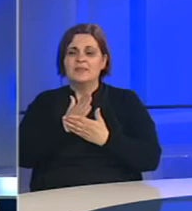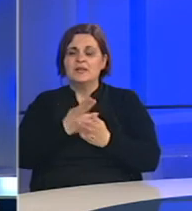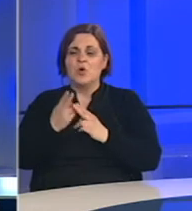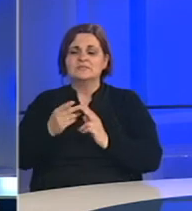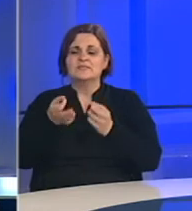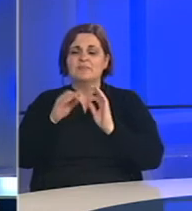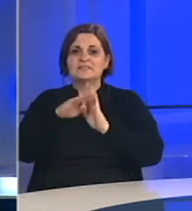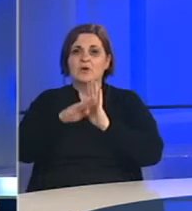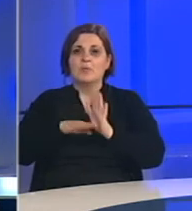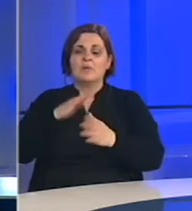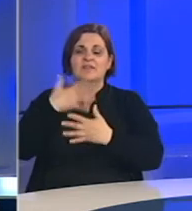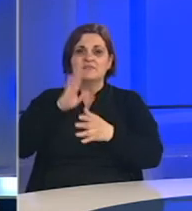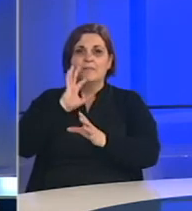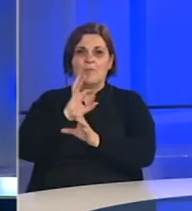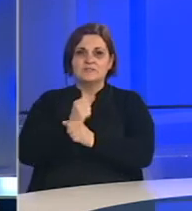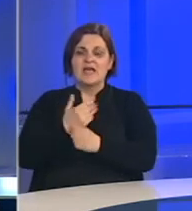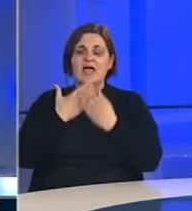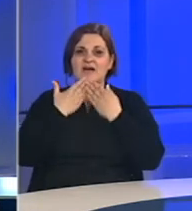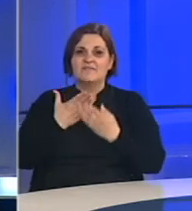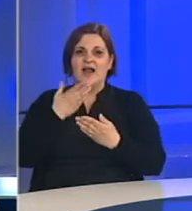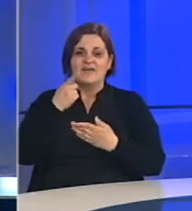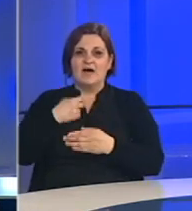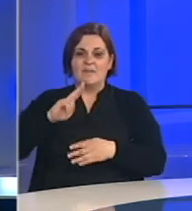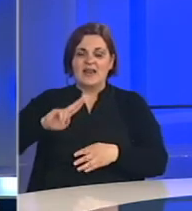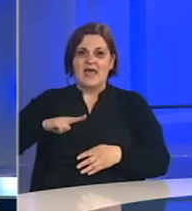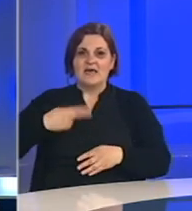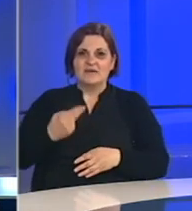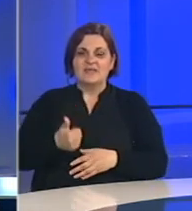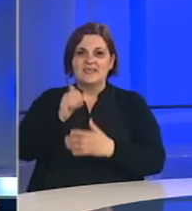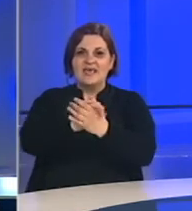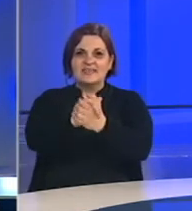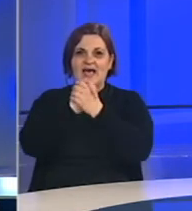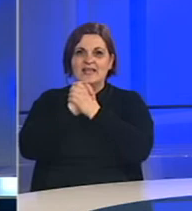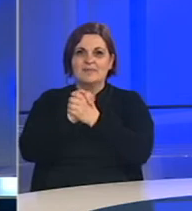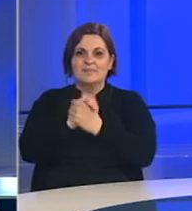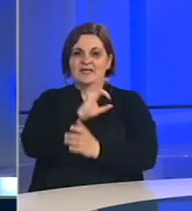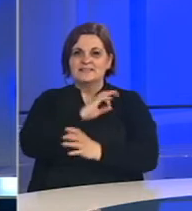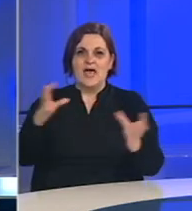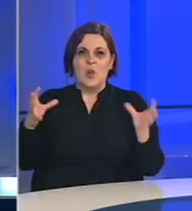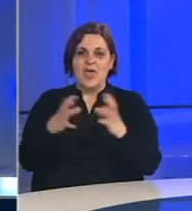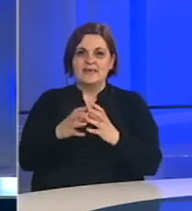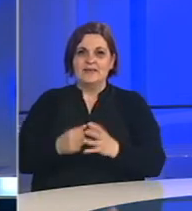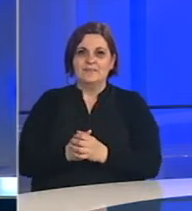program Televizije Bosne i Hercegovine. Hvala vam na pozivu i jedan pozrav ovo sjajnoj ekip.